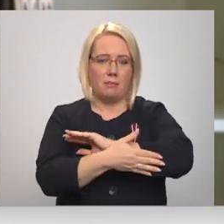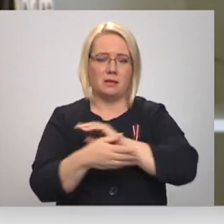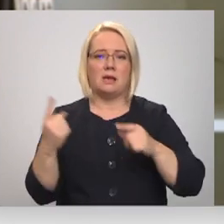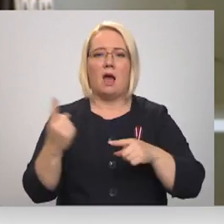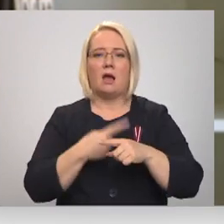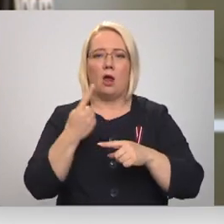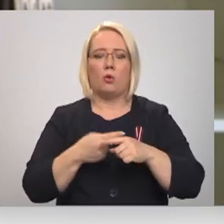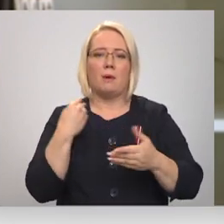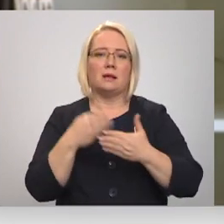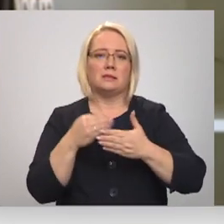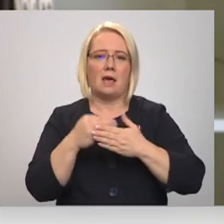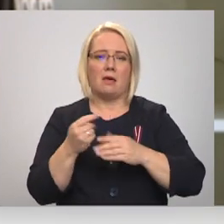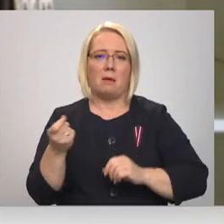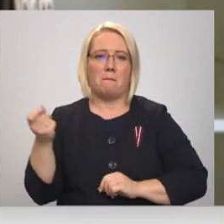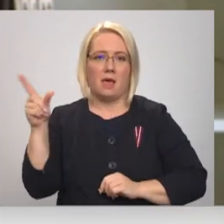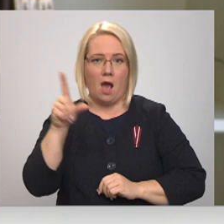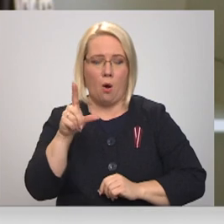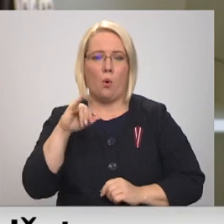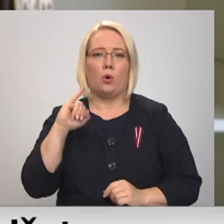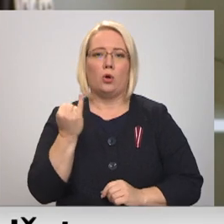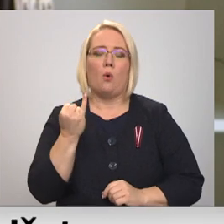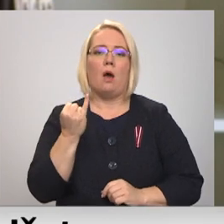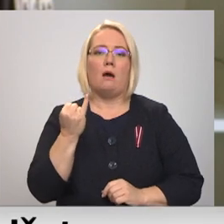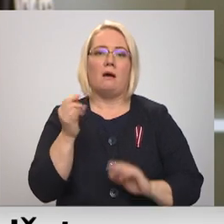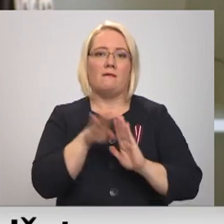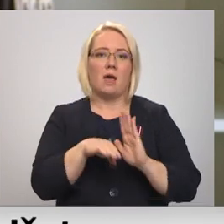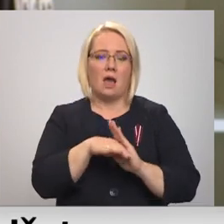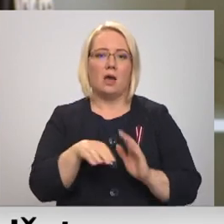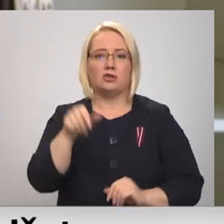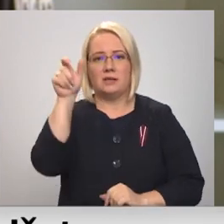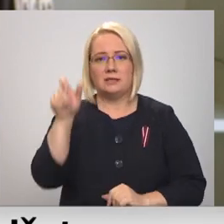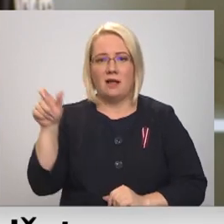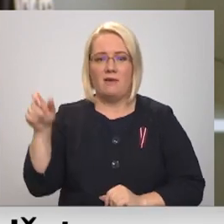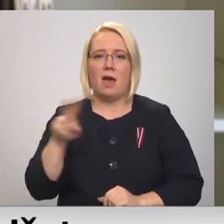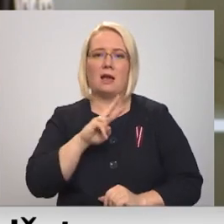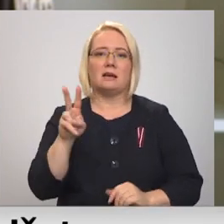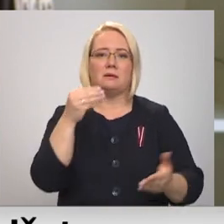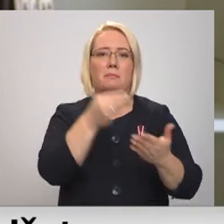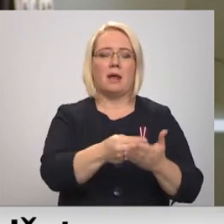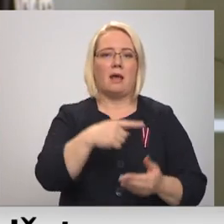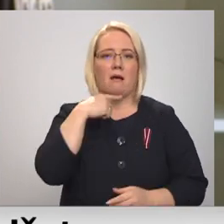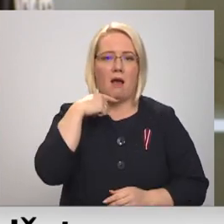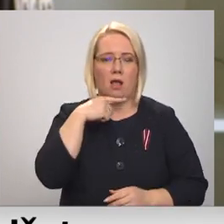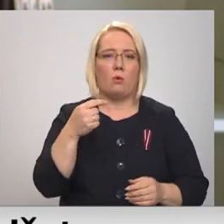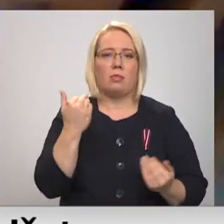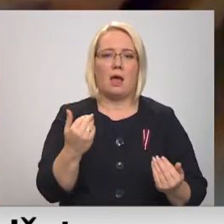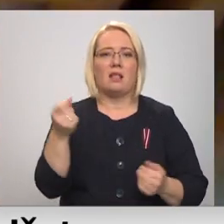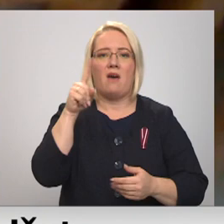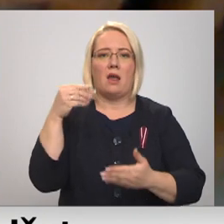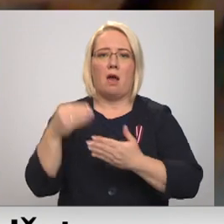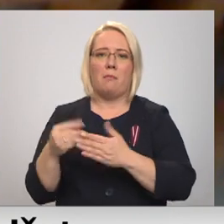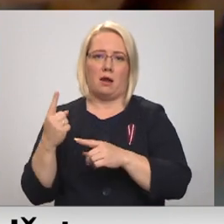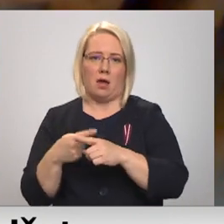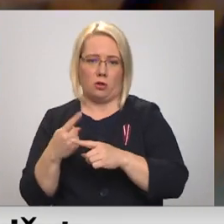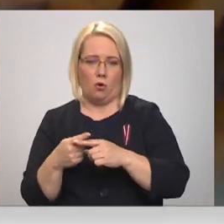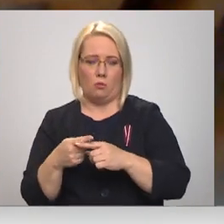ir tendence pieaugt, jo vienkārši personas, kuras tam pirka gaļas, tagad vairāk par kartupeļas. Mazāk